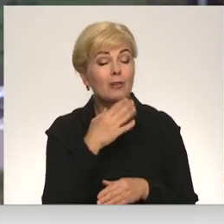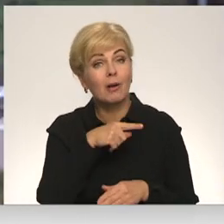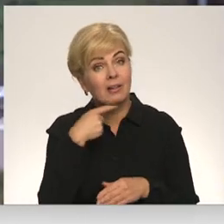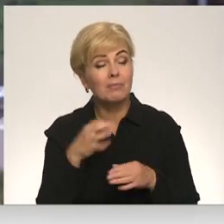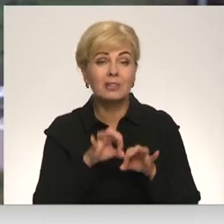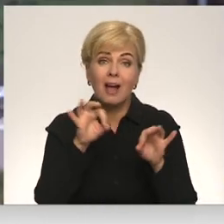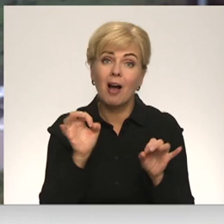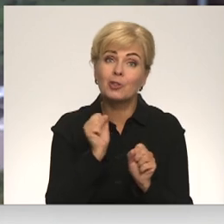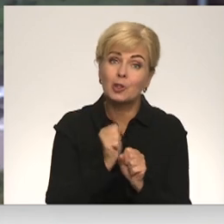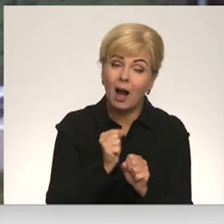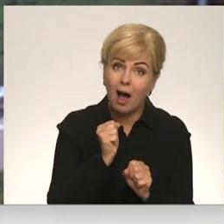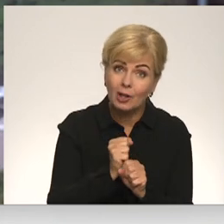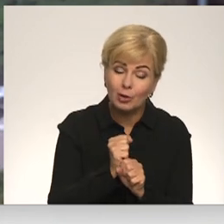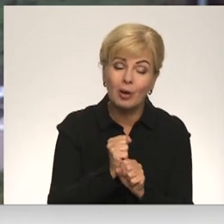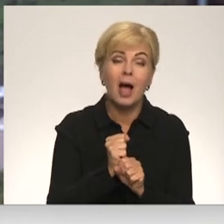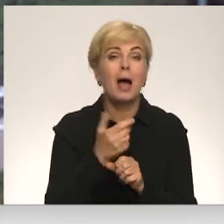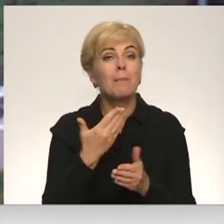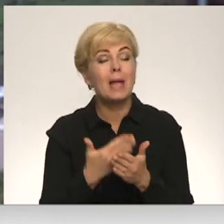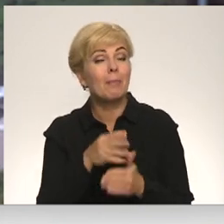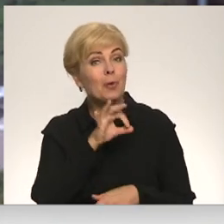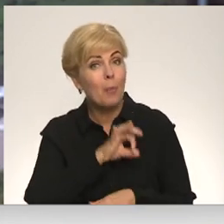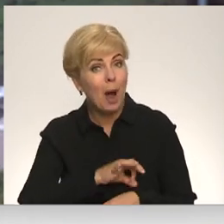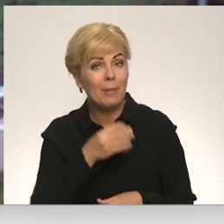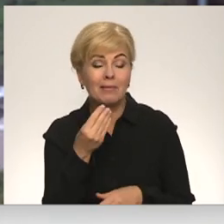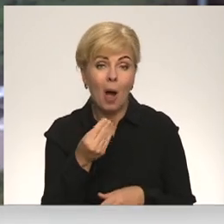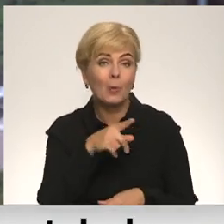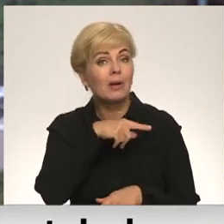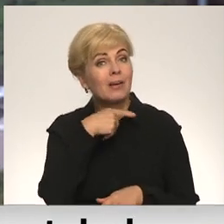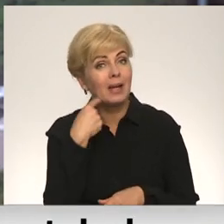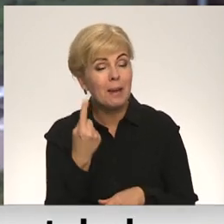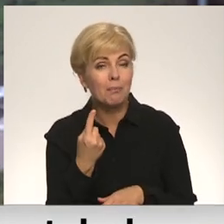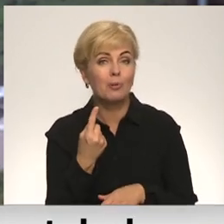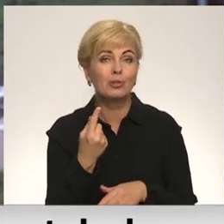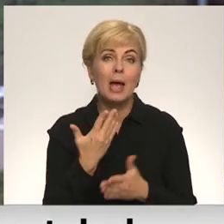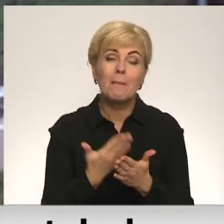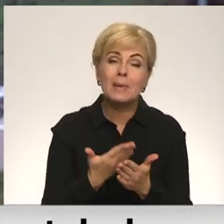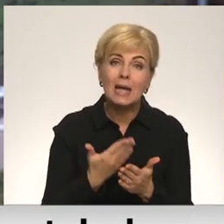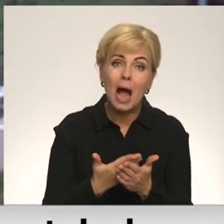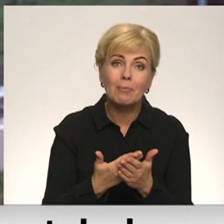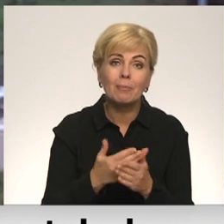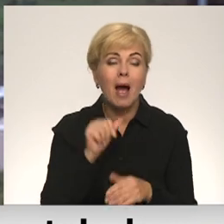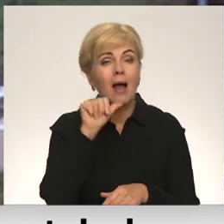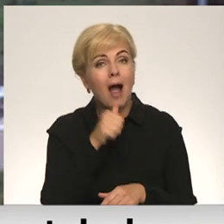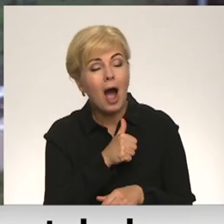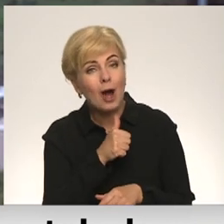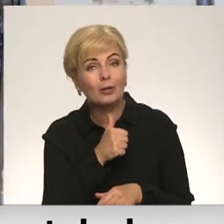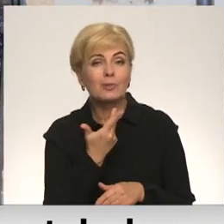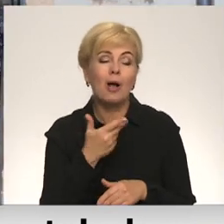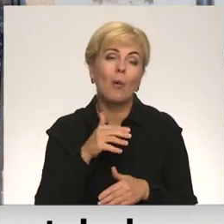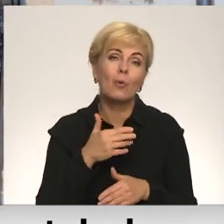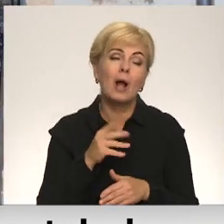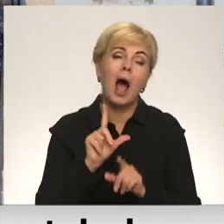gribēties kaut ko vairāk darīt un pastrādāt, piemēram, nopelnīt naudiņu, gribas kaut kādus, piemēram, kārumus vai gribas, ka uz kaut kaut kādiem